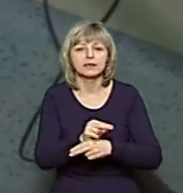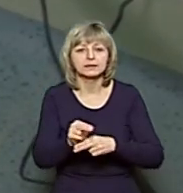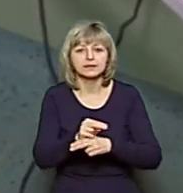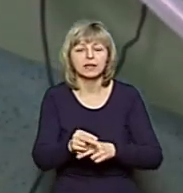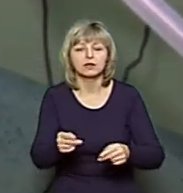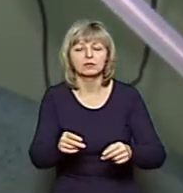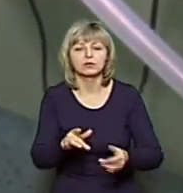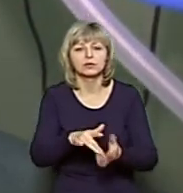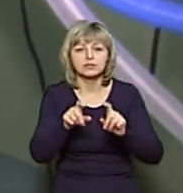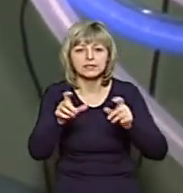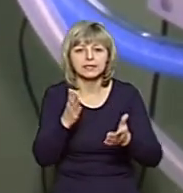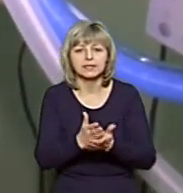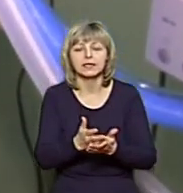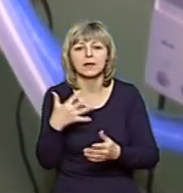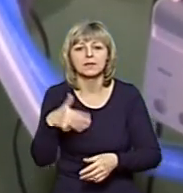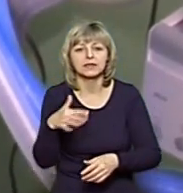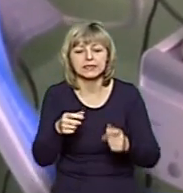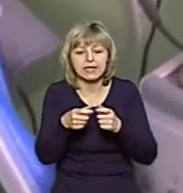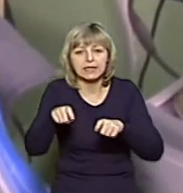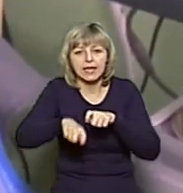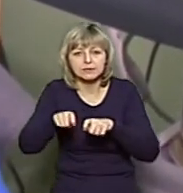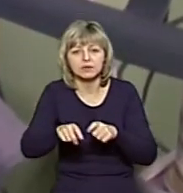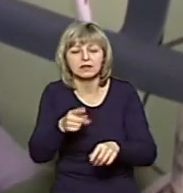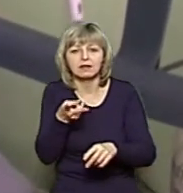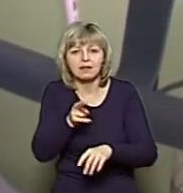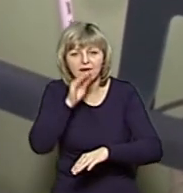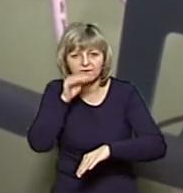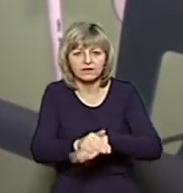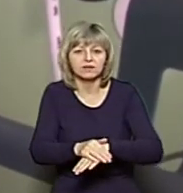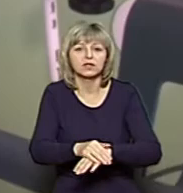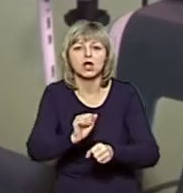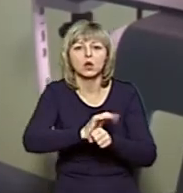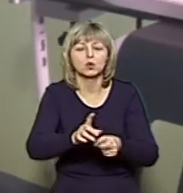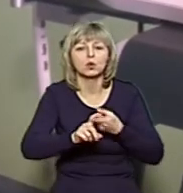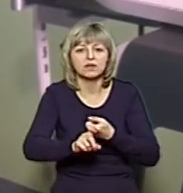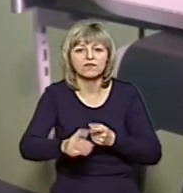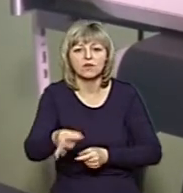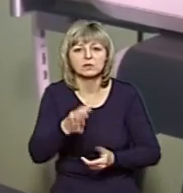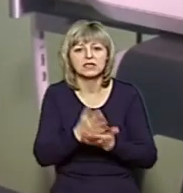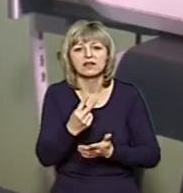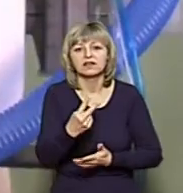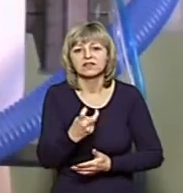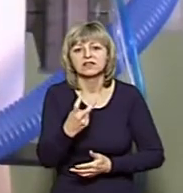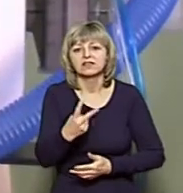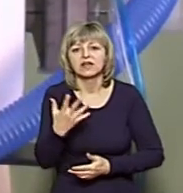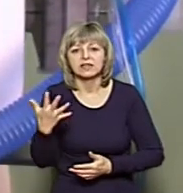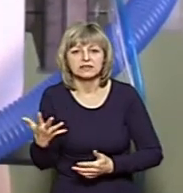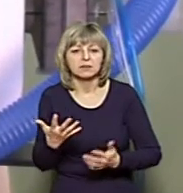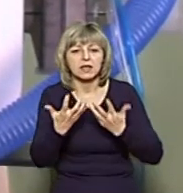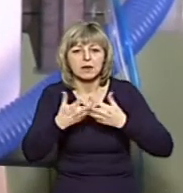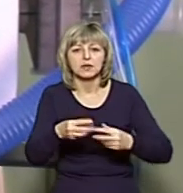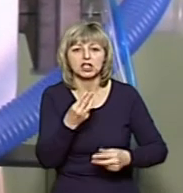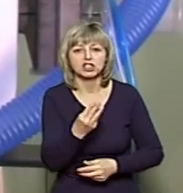нині є 50 експрес-тестів для виявлення коронавірусу. Загалом в області є 225 апаратів ШВЛ.